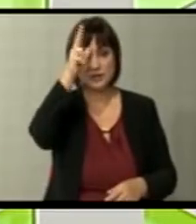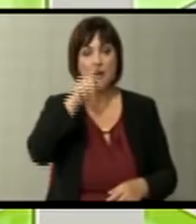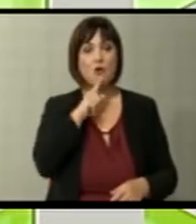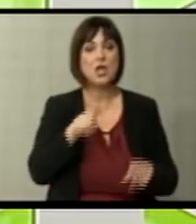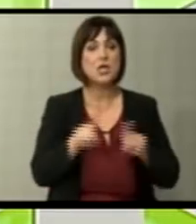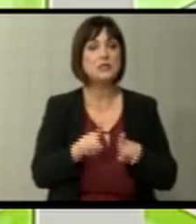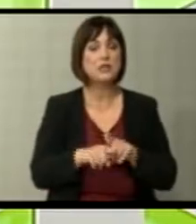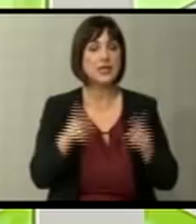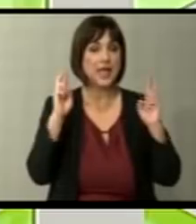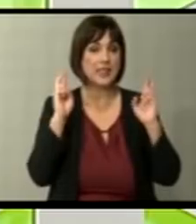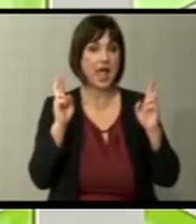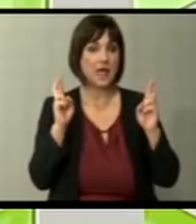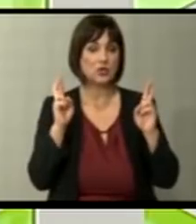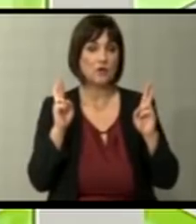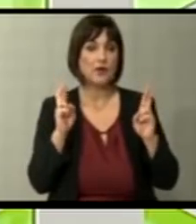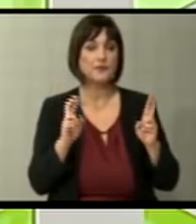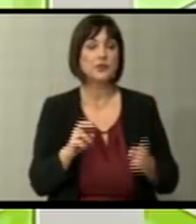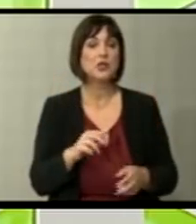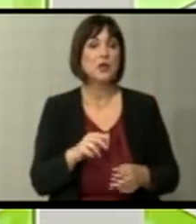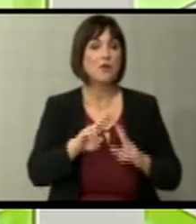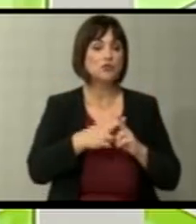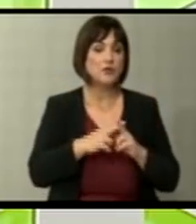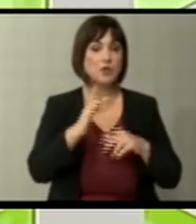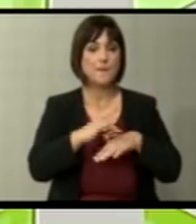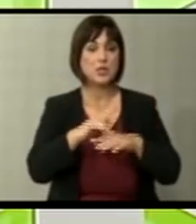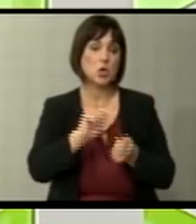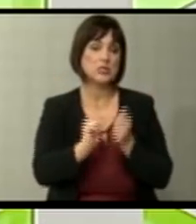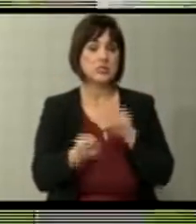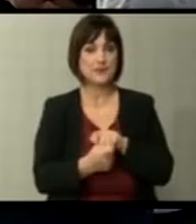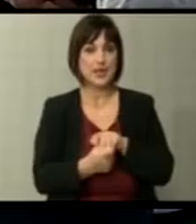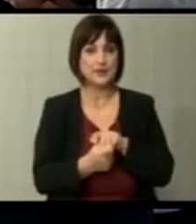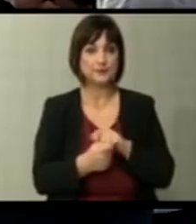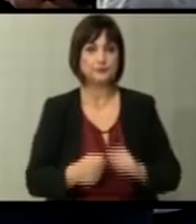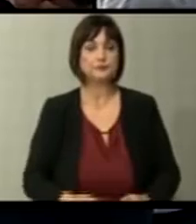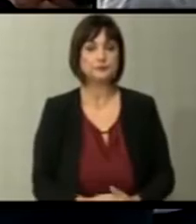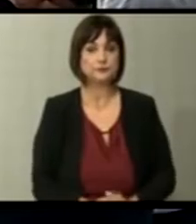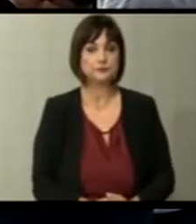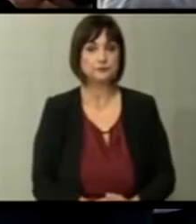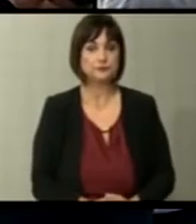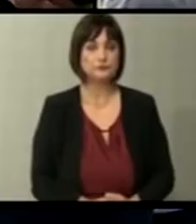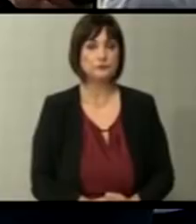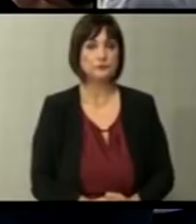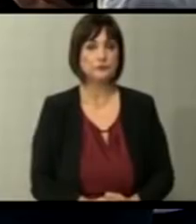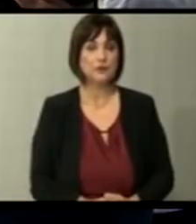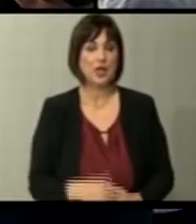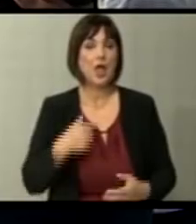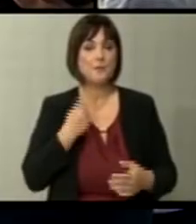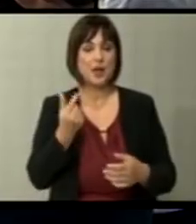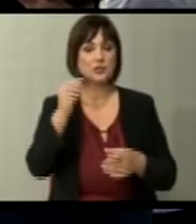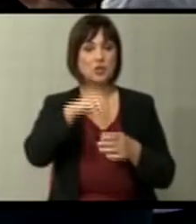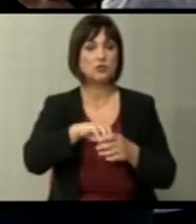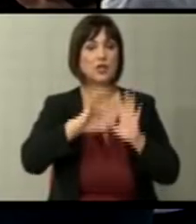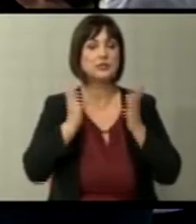исто така се надевам дека до четврток-петок ќе се смени. Повелете? Мога да противвече малко тука.